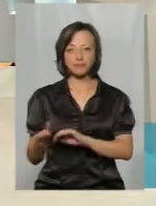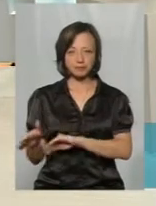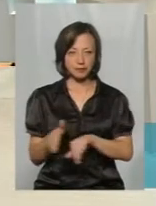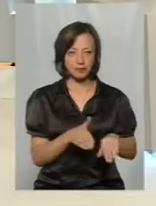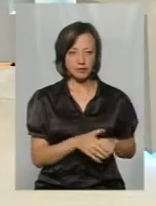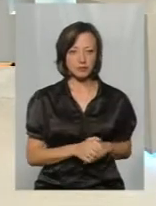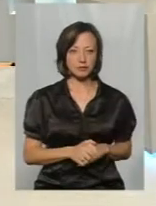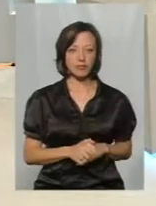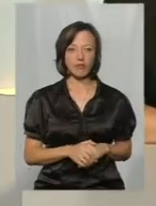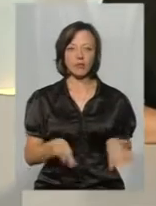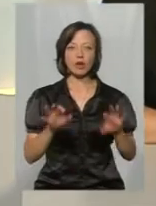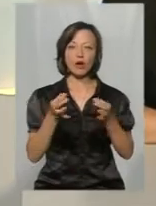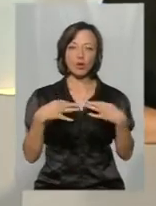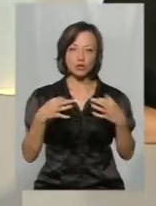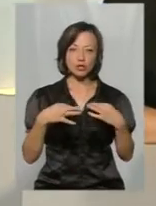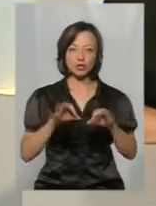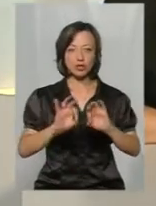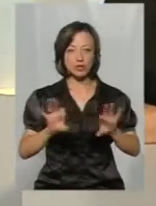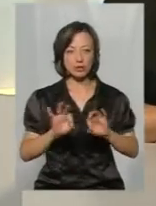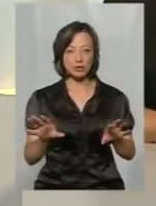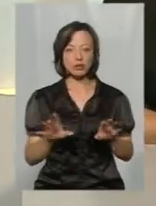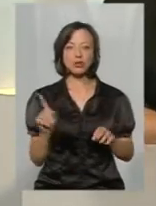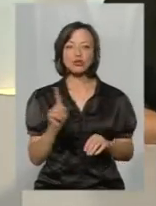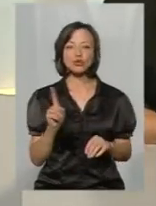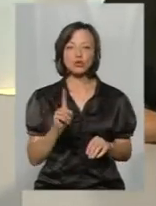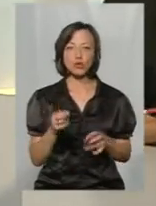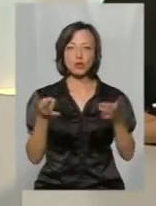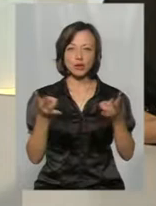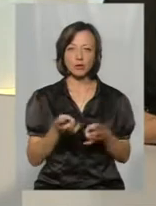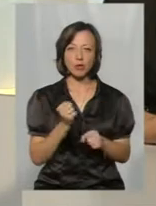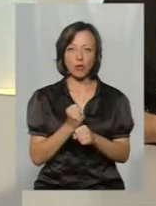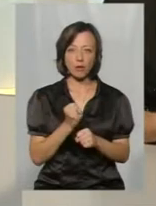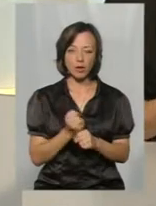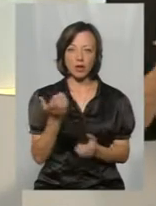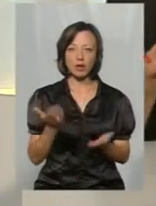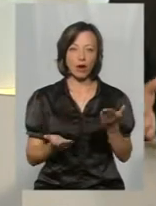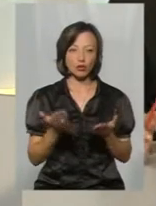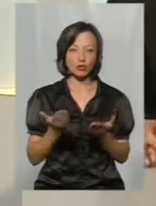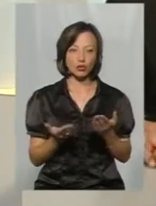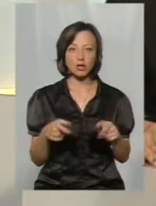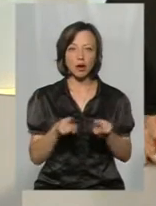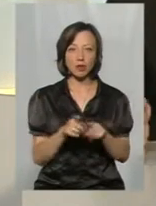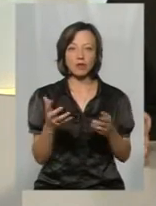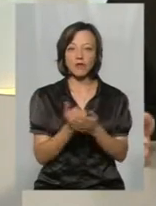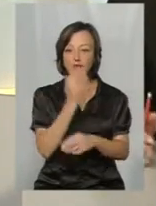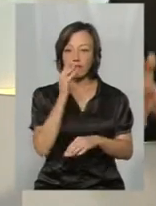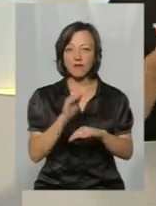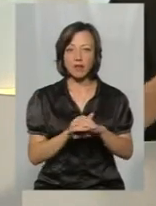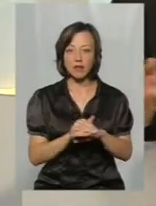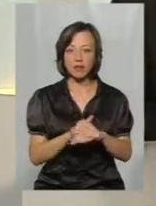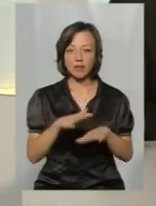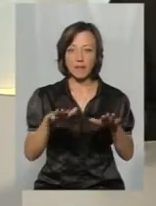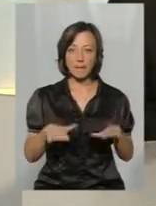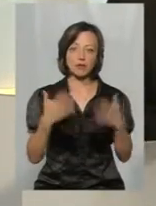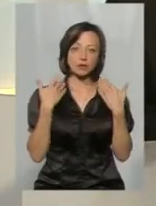Тоді розкажіть нам, нашим глядачам, все ж таки, що потрібно робити, якщо таку знахідку виявили десь на